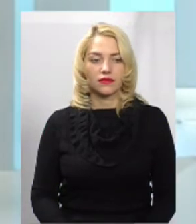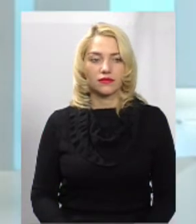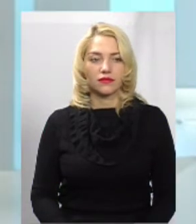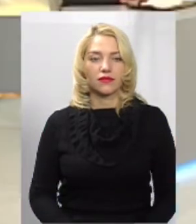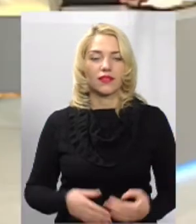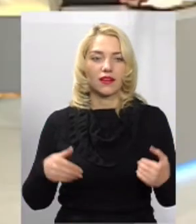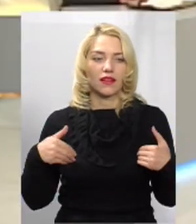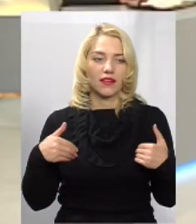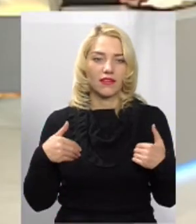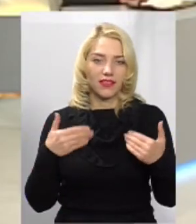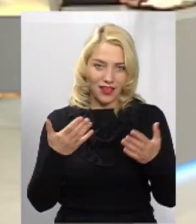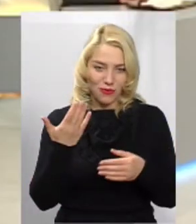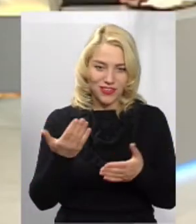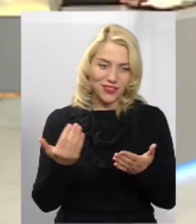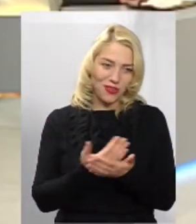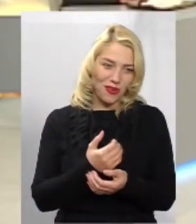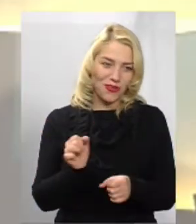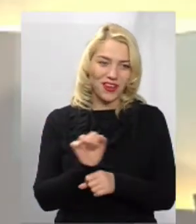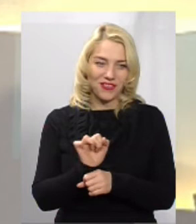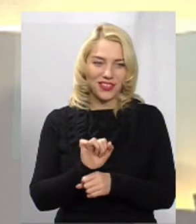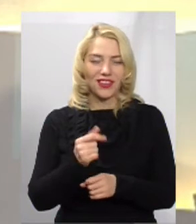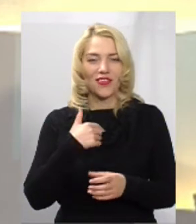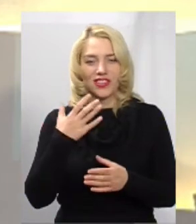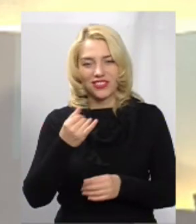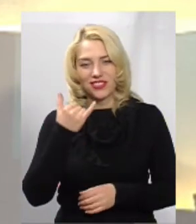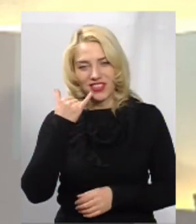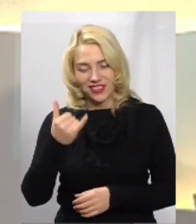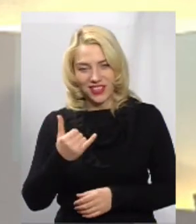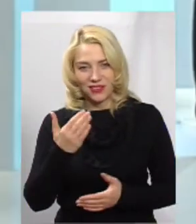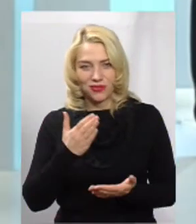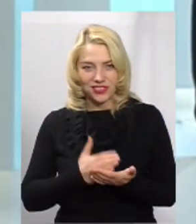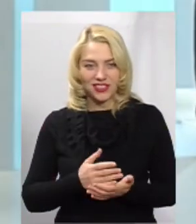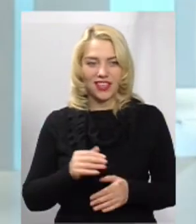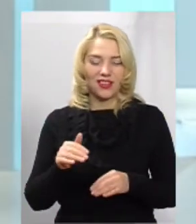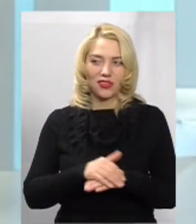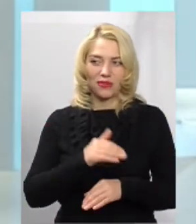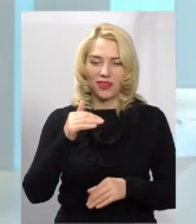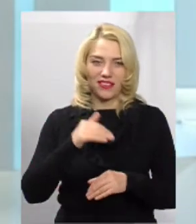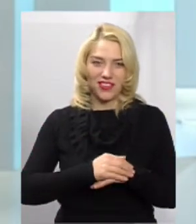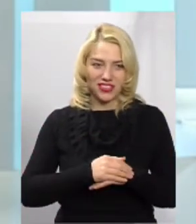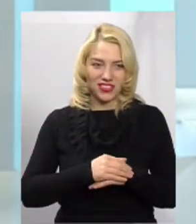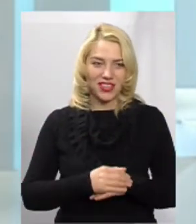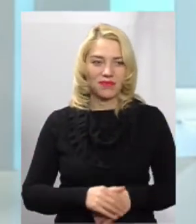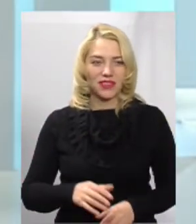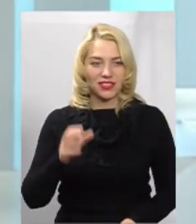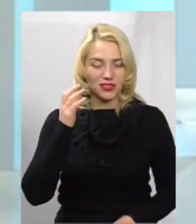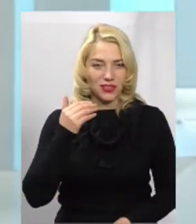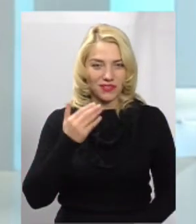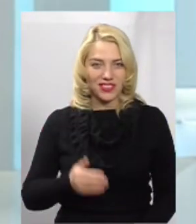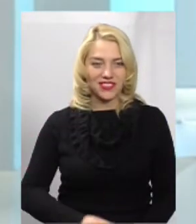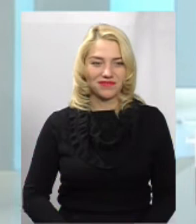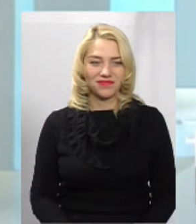Вітаємо вас з новою автівкою, а між іншим, у нас є ще один телефонний дзвінок. Доброго вечора, ви у студії, ми вас слухаємо.